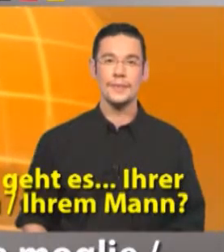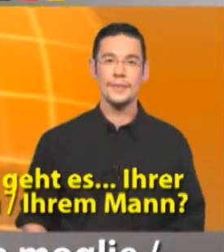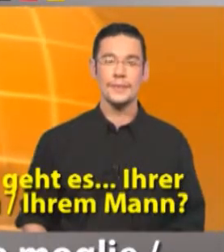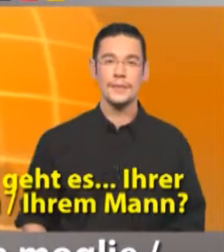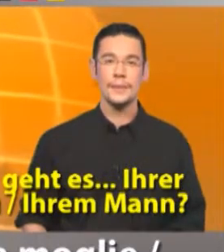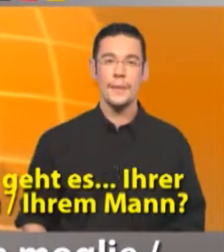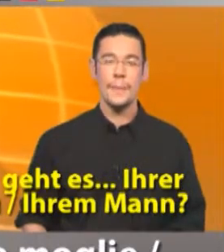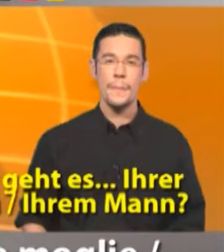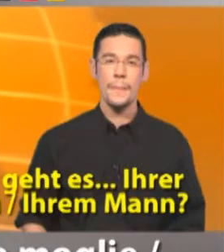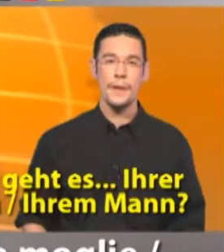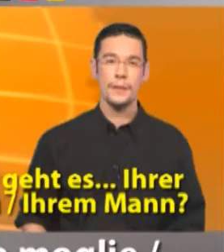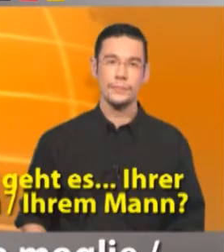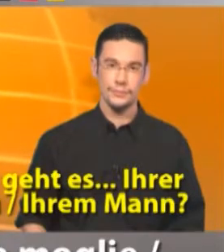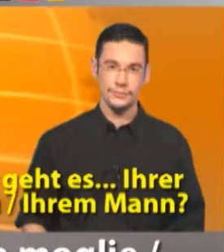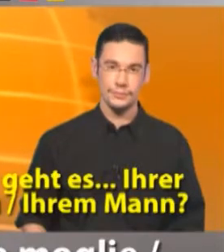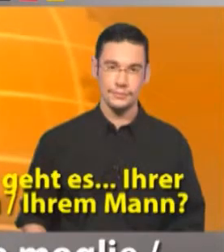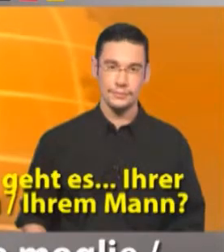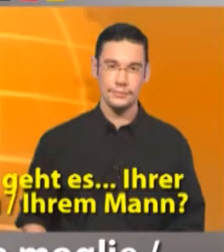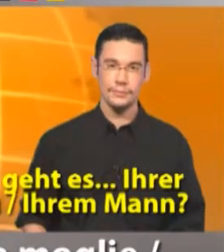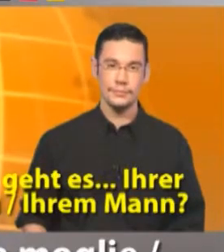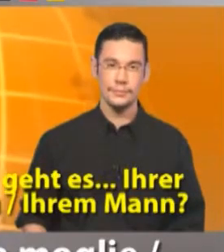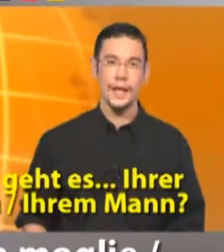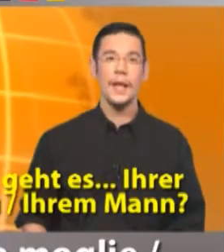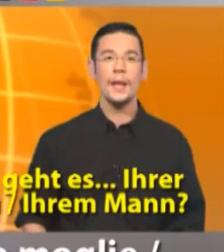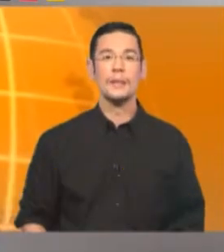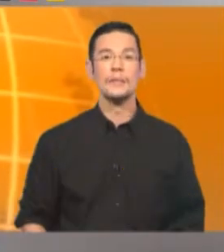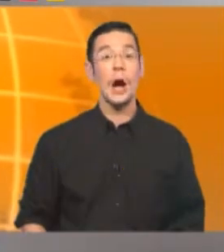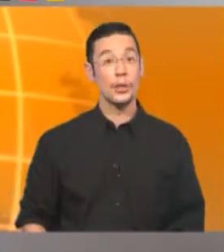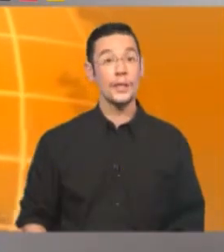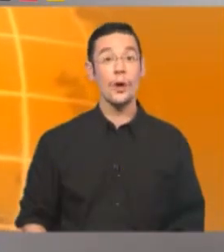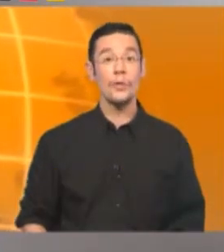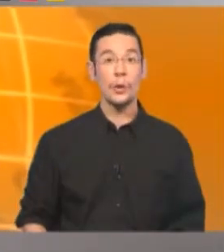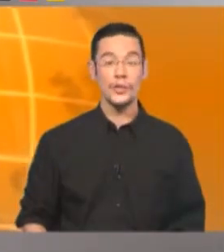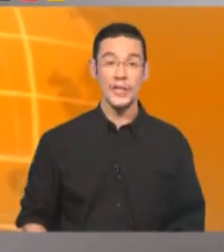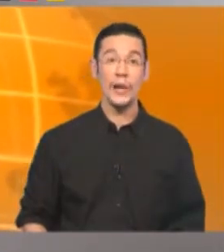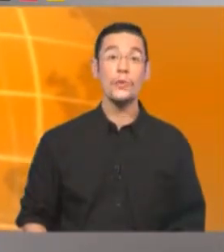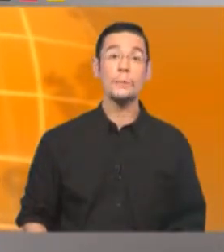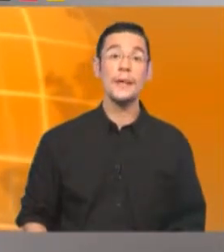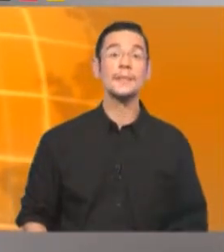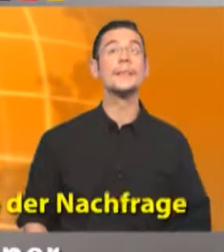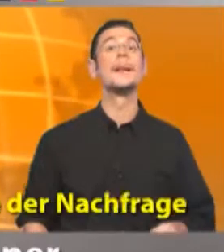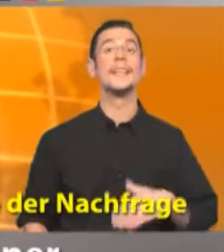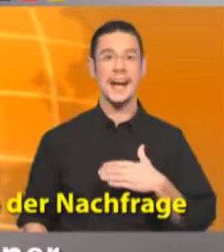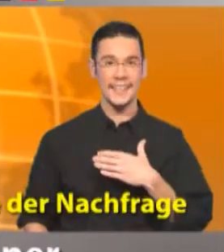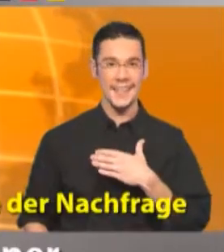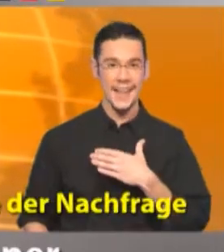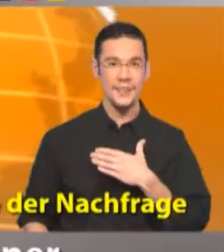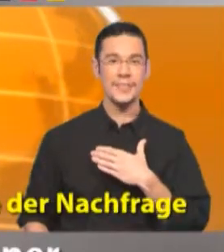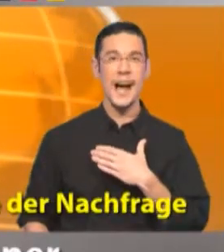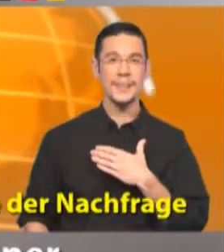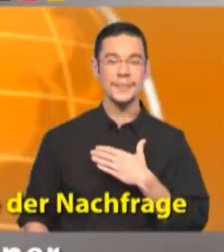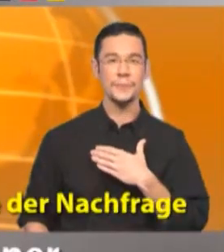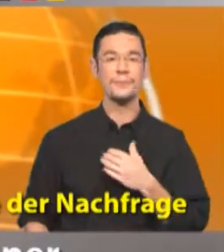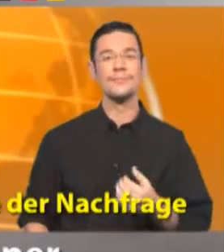moglie? Suo marito? Come sta sua moglie? Auch hierauf lautet die Antwort meist Danke da